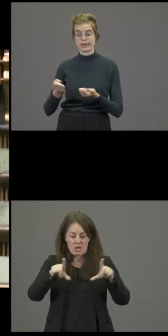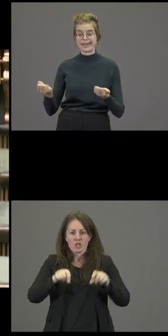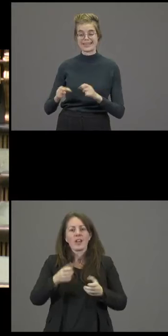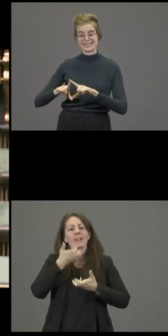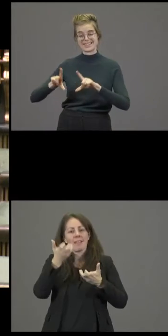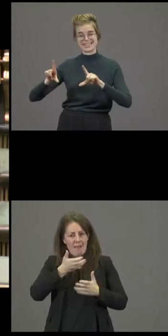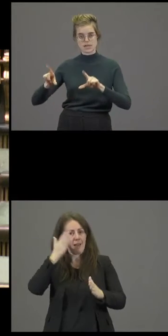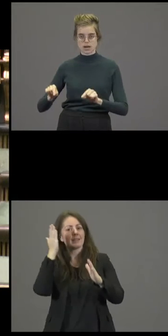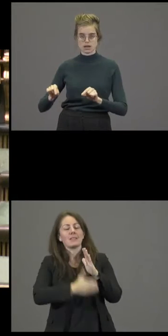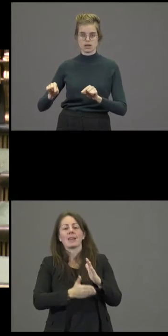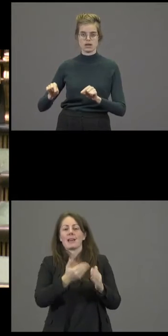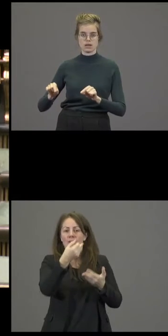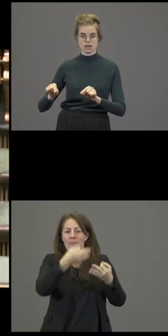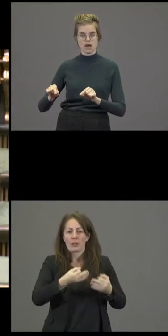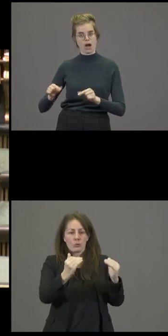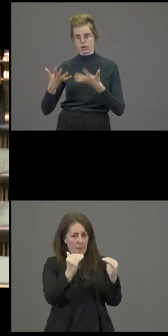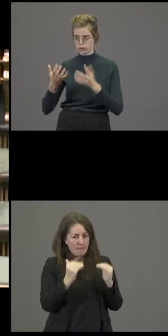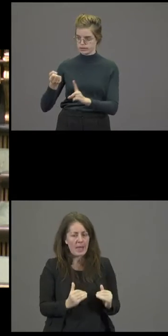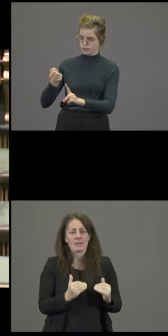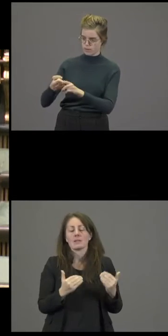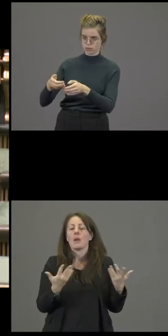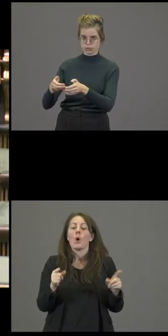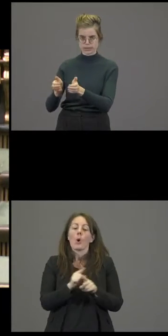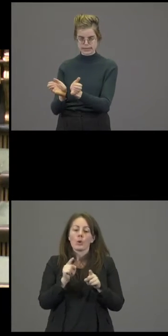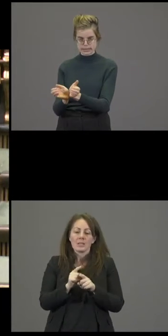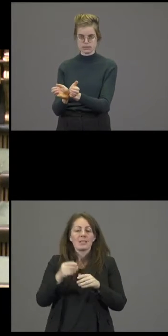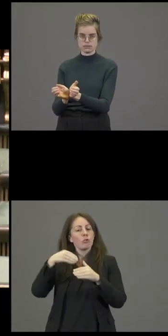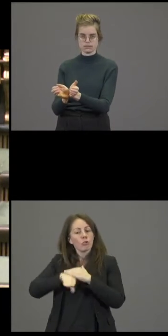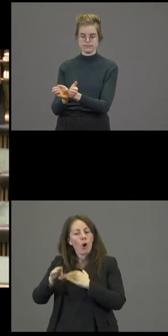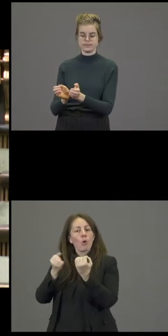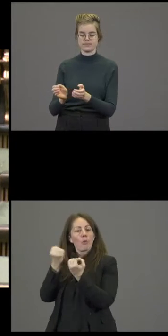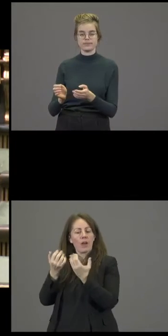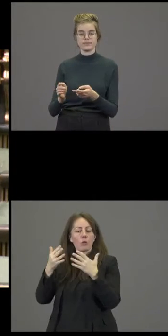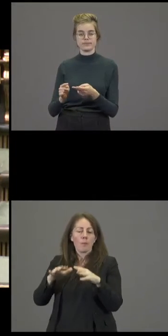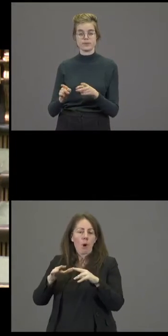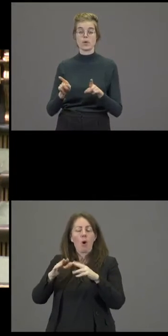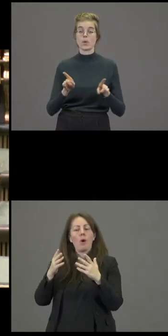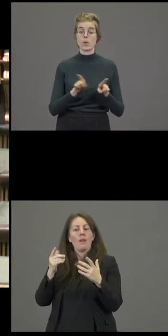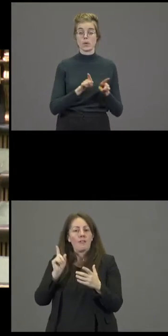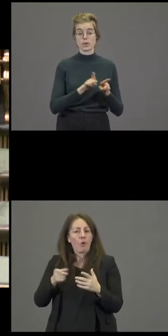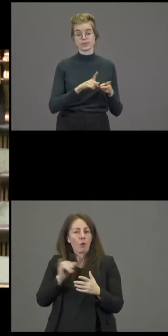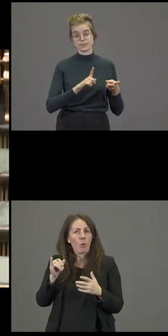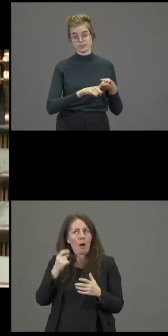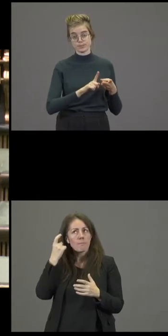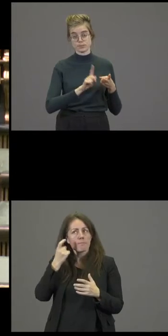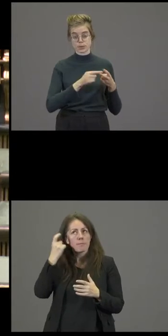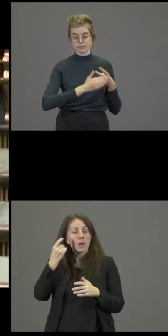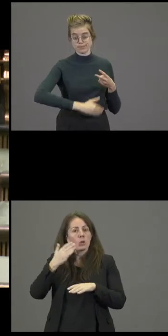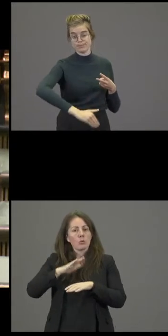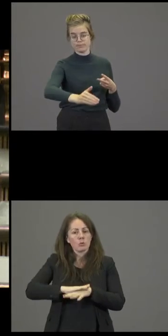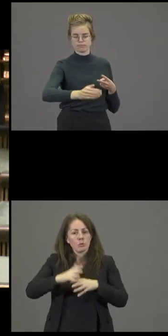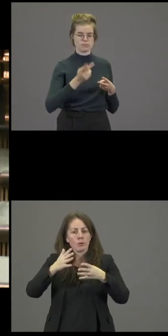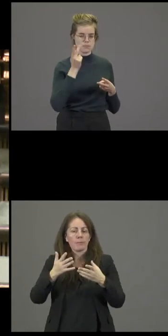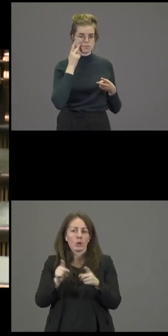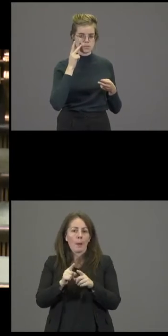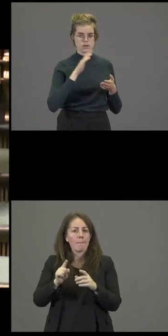et concret sur la facture des gens et structurellement réinstaurerons un filet de sécurité qui empêchera